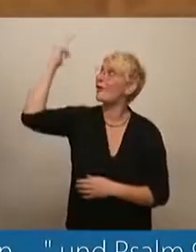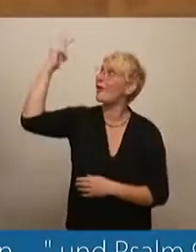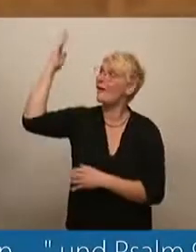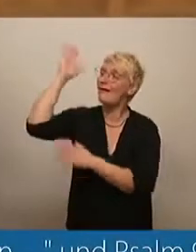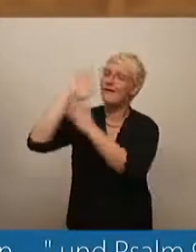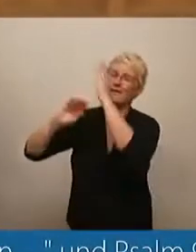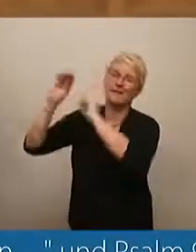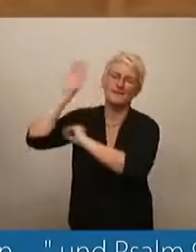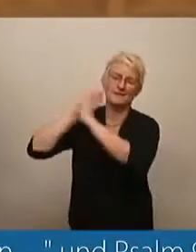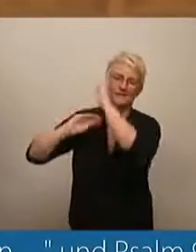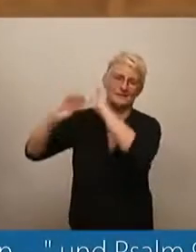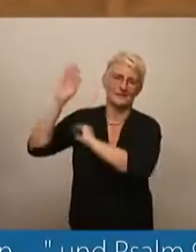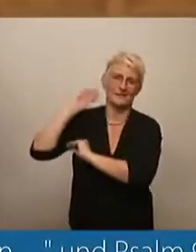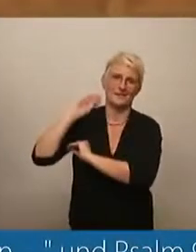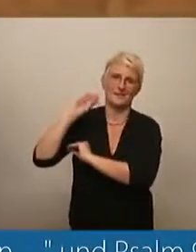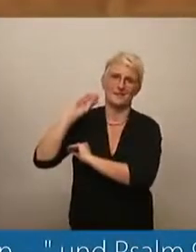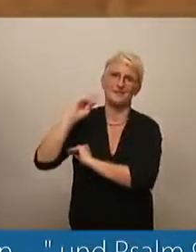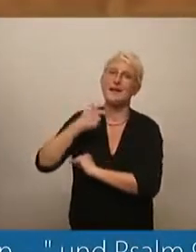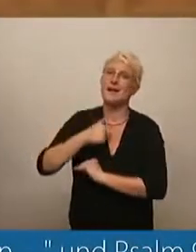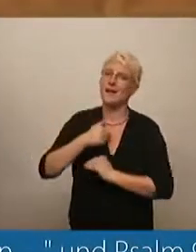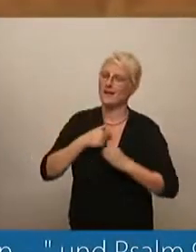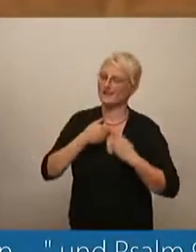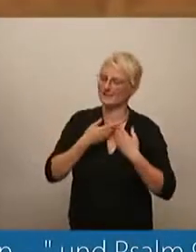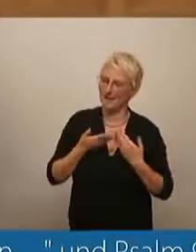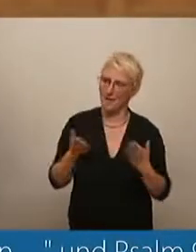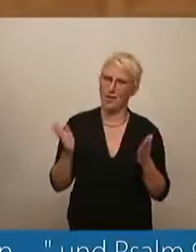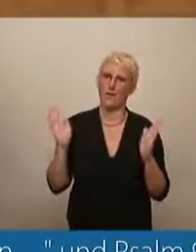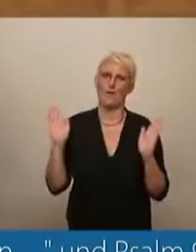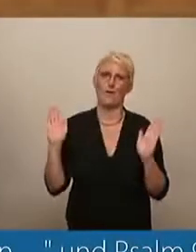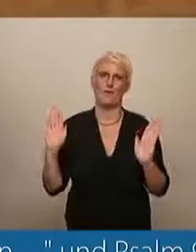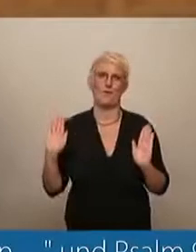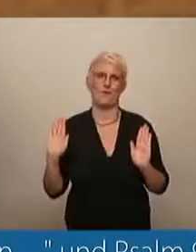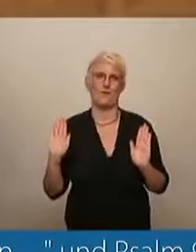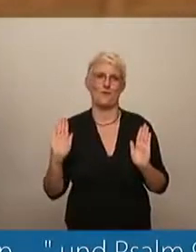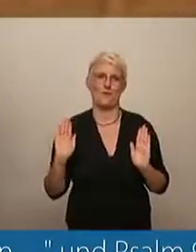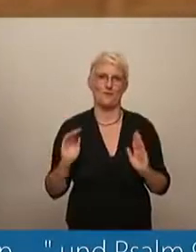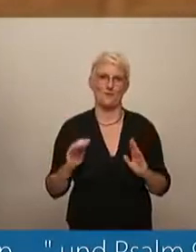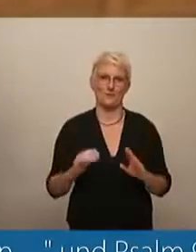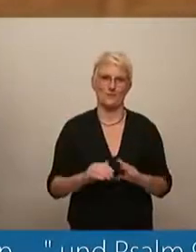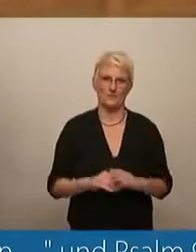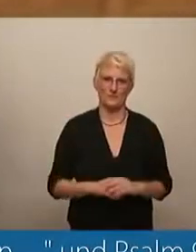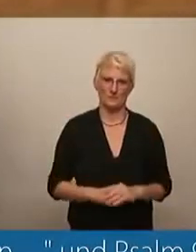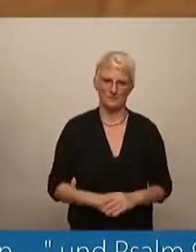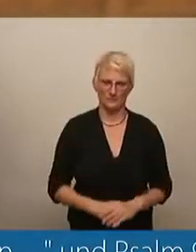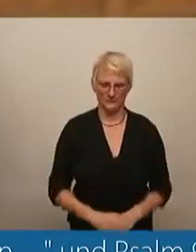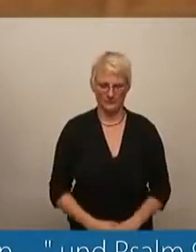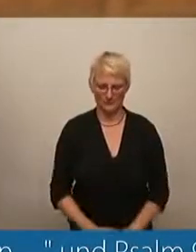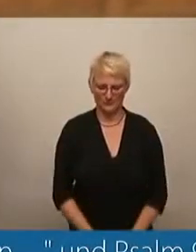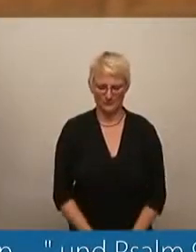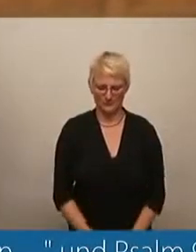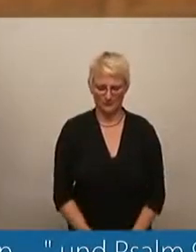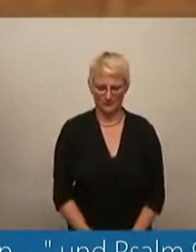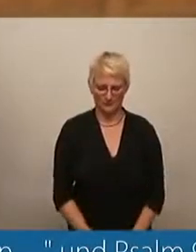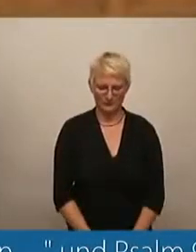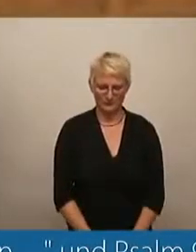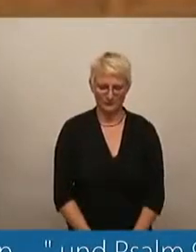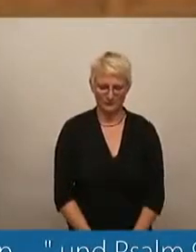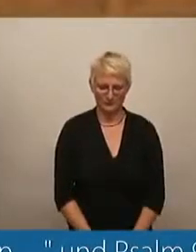Stimme des Herrn, verschließt ihm nicht das Herz.